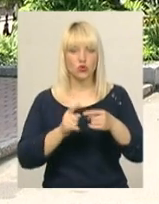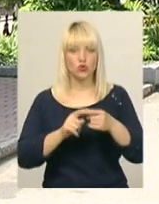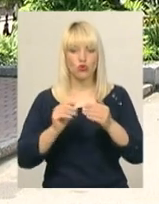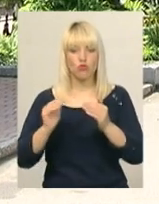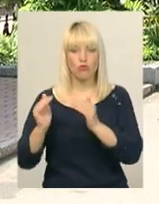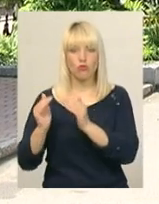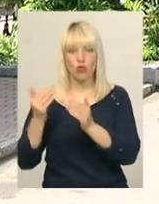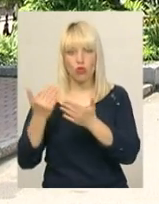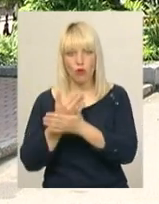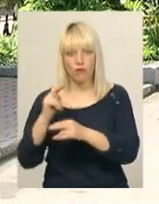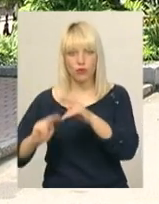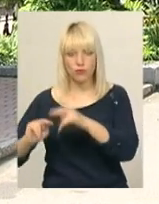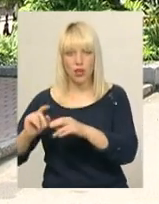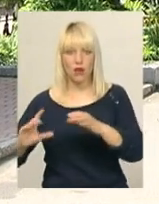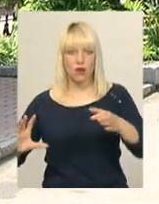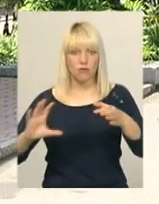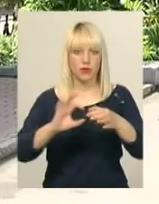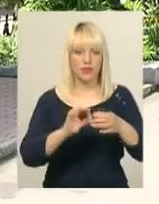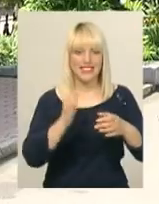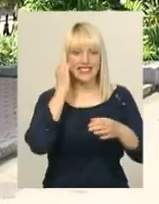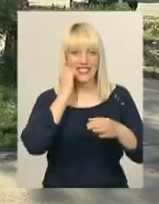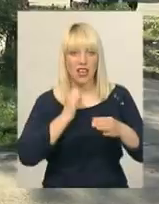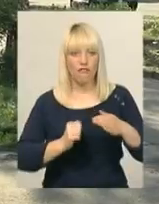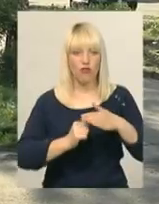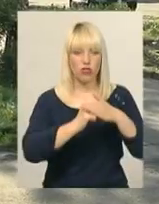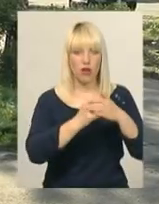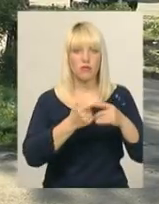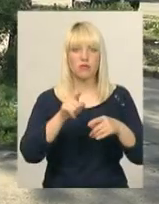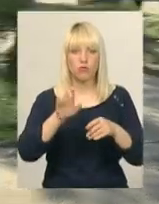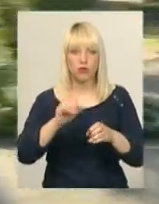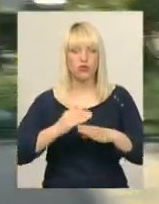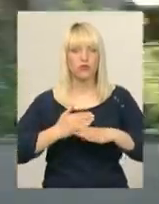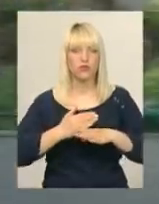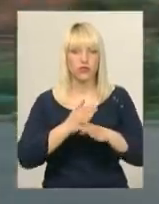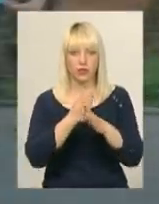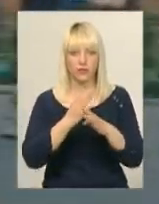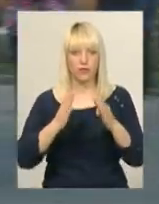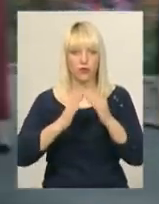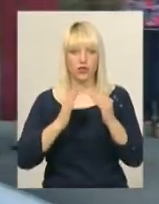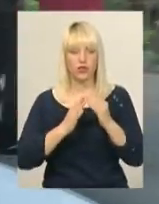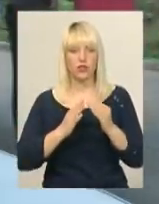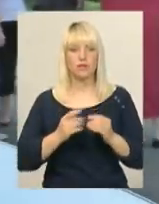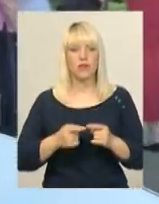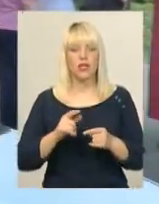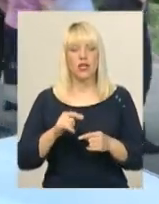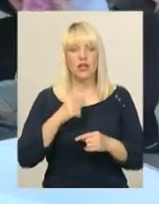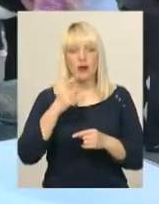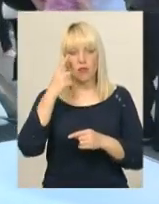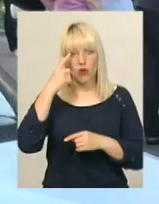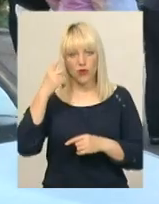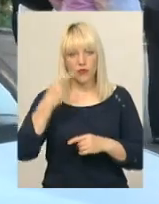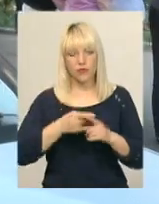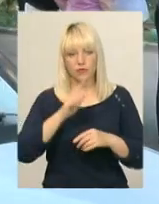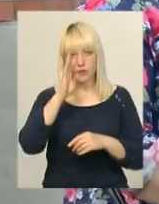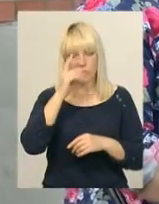перерозподілу нагрузок на фундамент і, можливо, руйнатися будинку. Олександр Телішевський каже, пробудівництво на вулиці Гагаріна повідомить заступникам